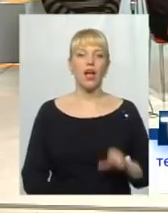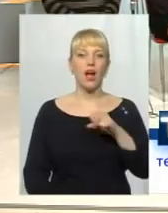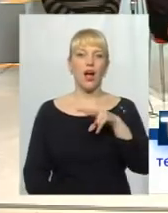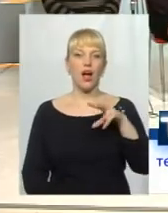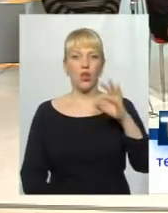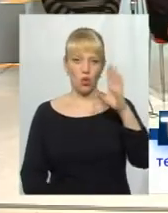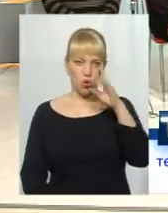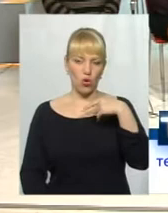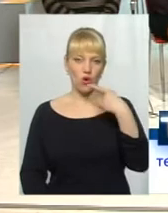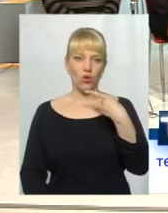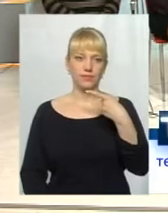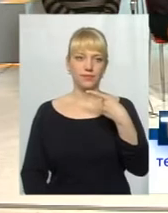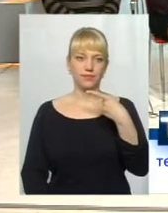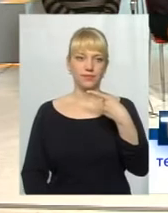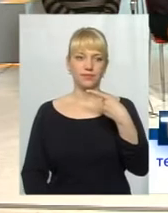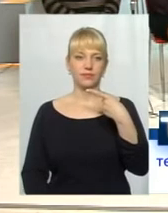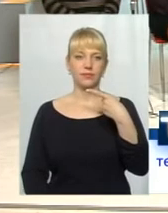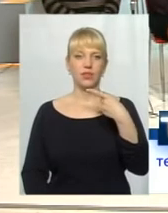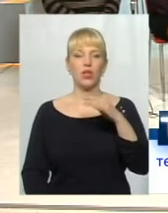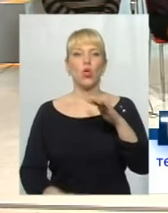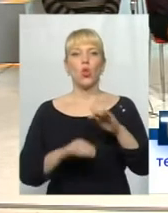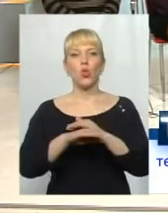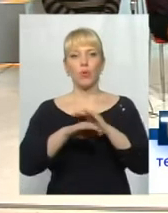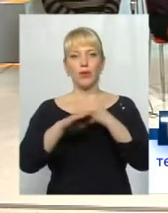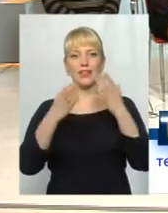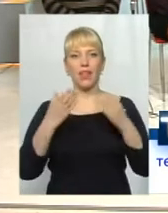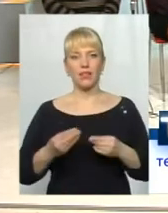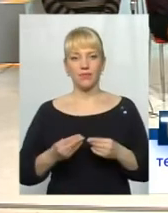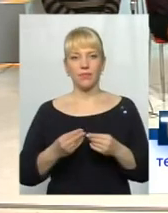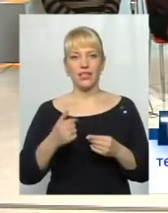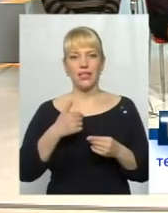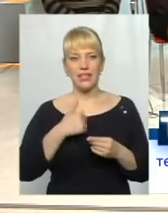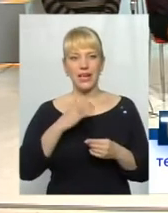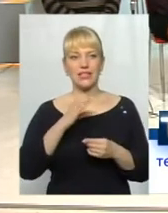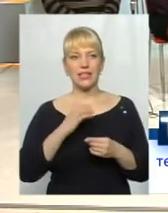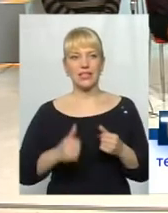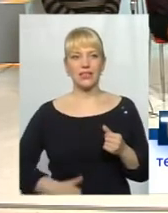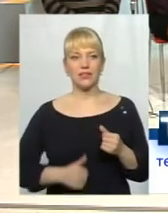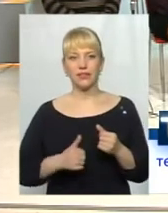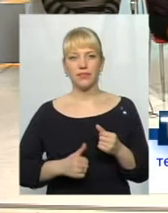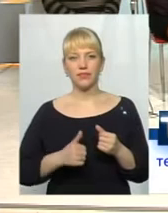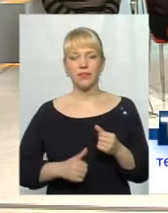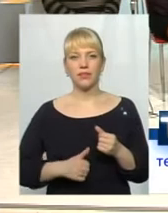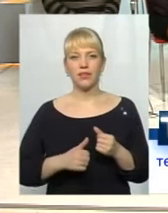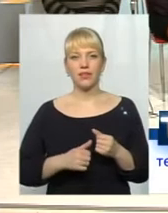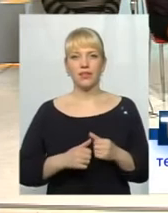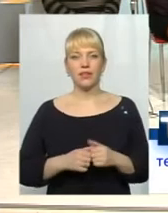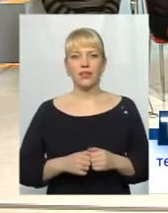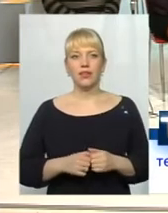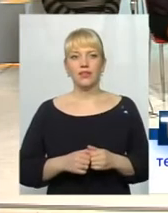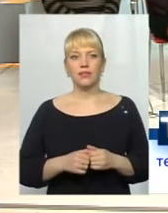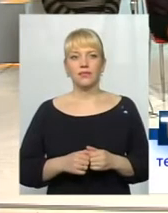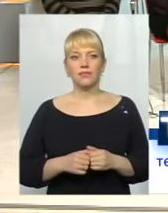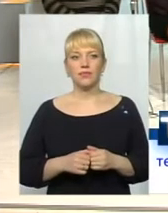Ми вас чуємо, говоріть. Доброго дня. Доброго дня. Сергій Парков, голова екрану підсосилу